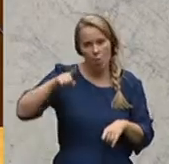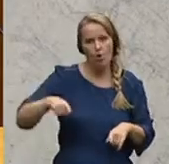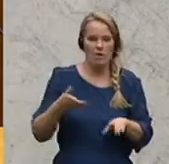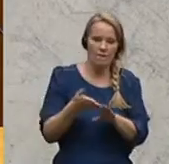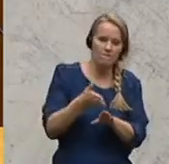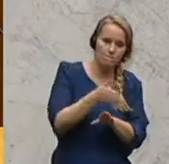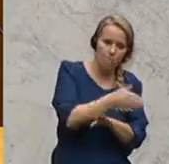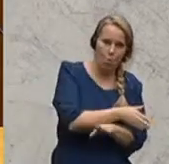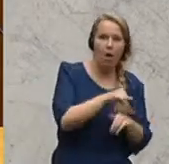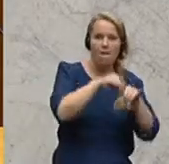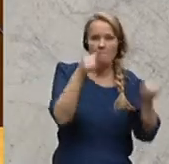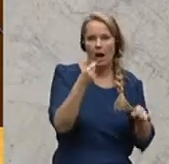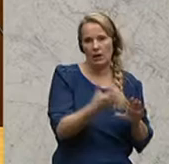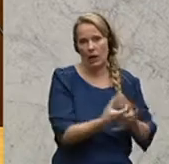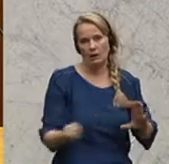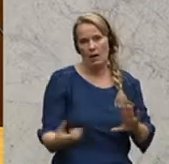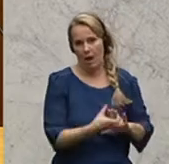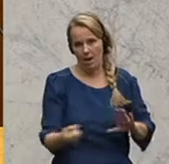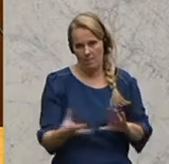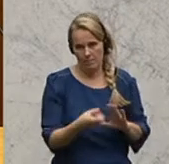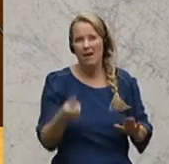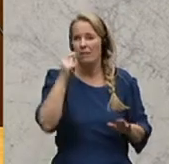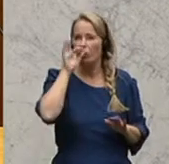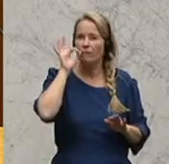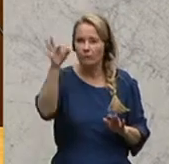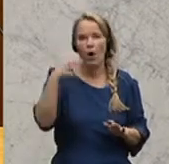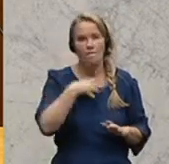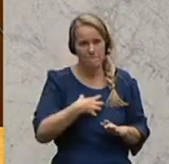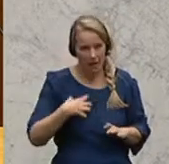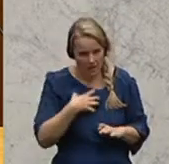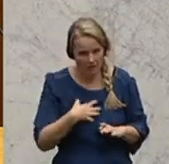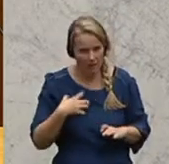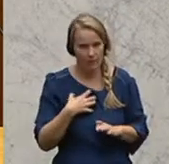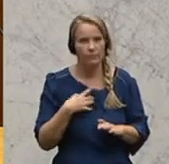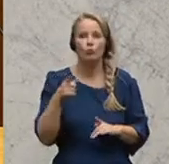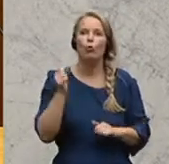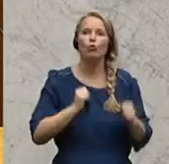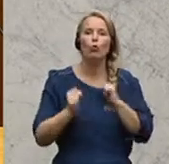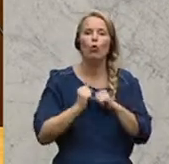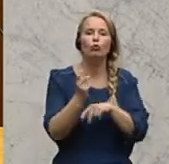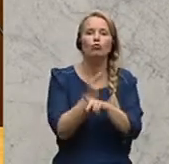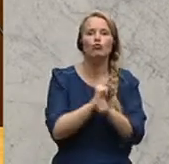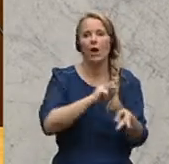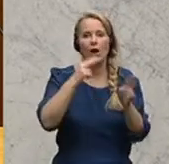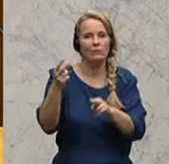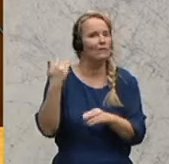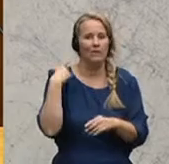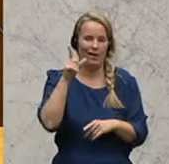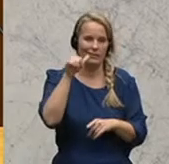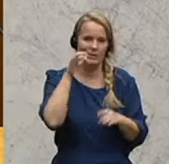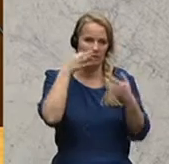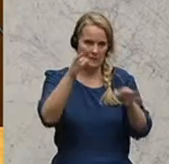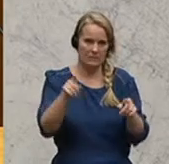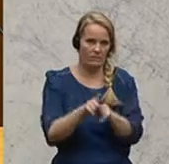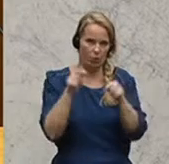davor aus der Bank rausgezogen haben. Das heißt, für die Bayern ist die Notverstaatlichung nicht besser gewesen als ein